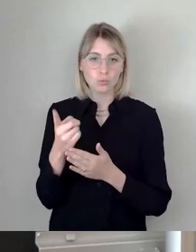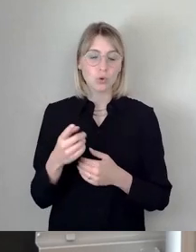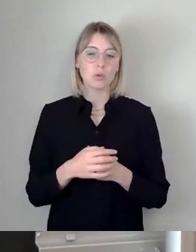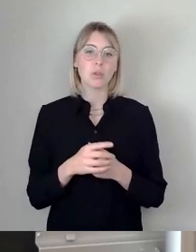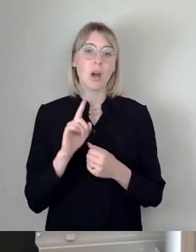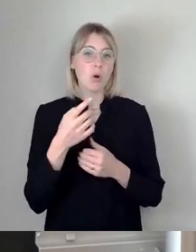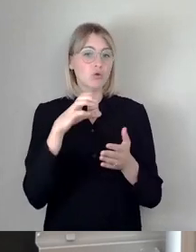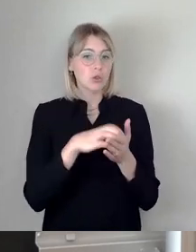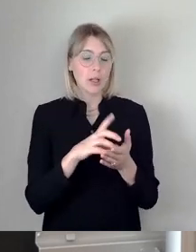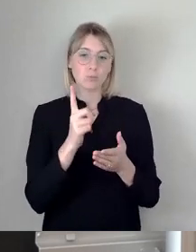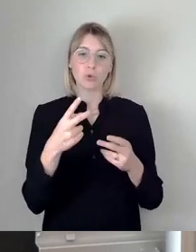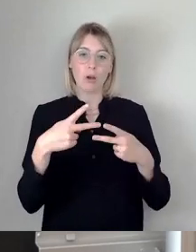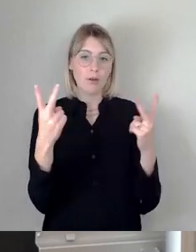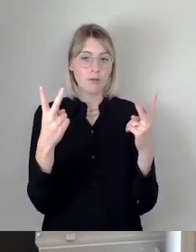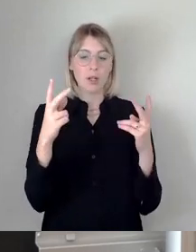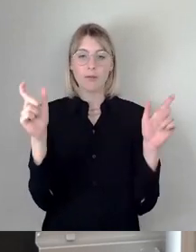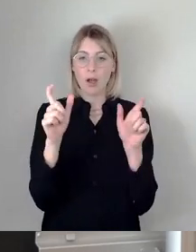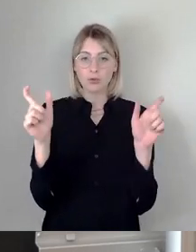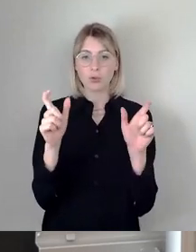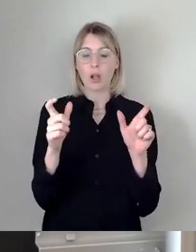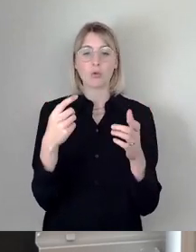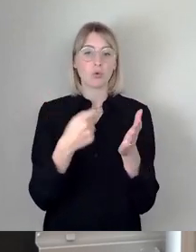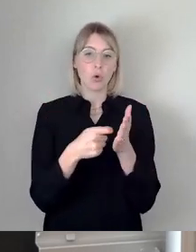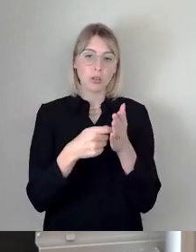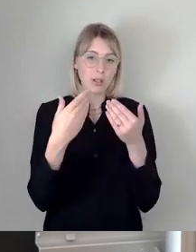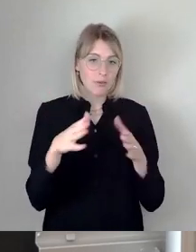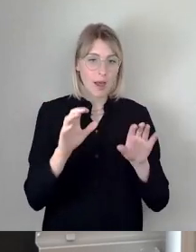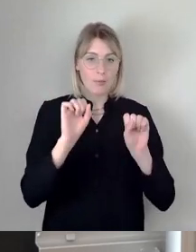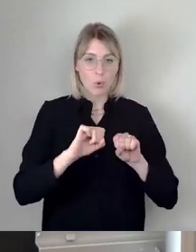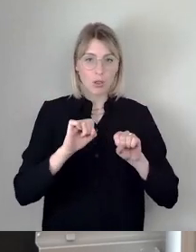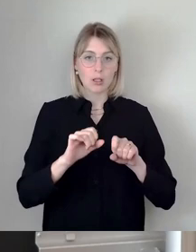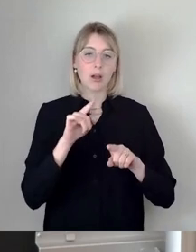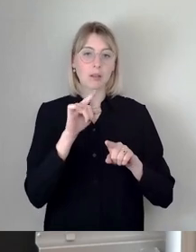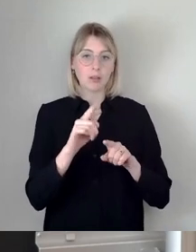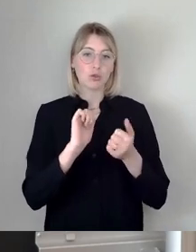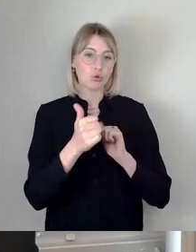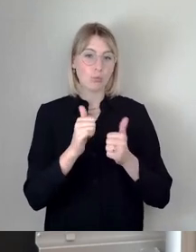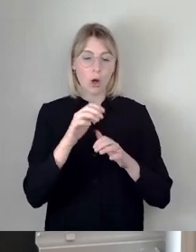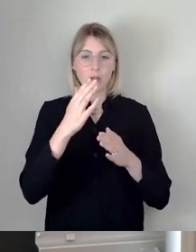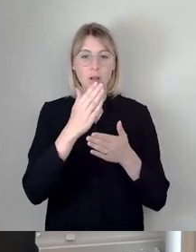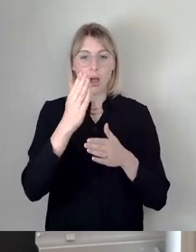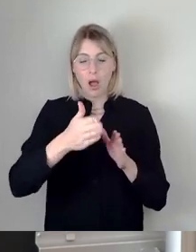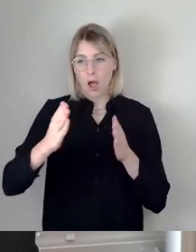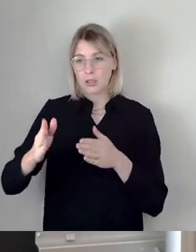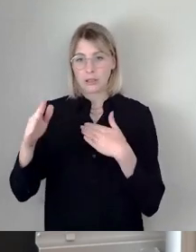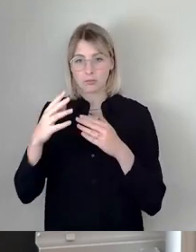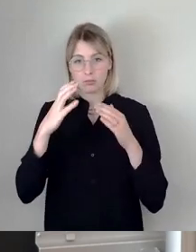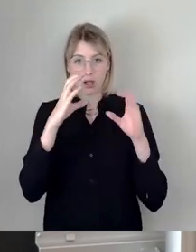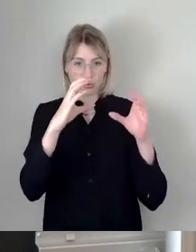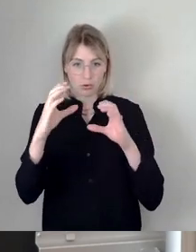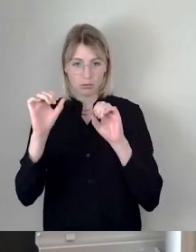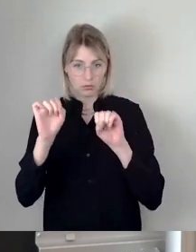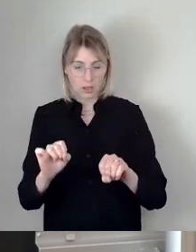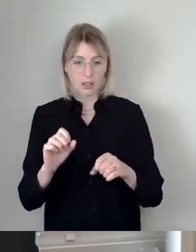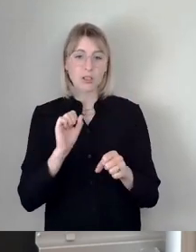stattfinden soll, also mit kostenfreien Möglichkeiten diese Sportarten sich anzuschauen. Trotzdem sagen